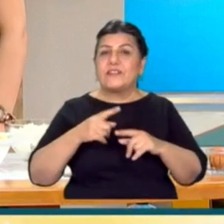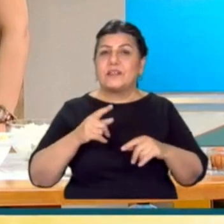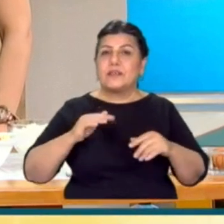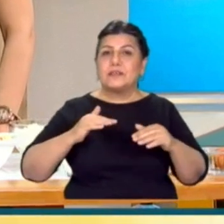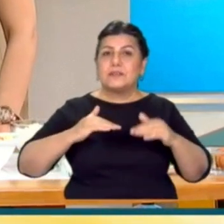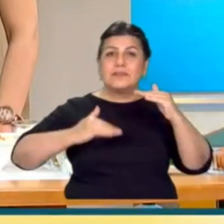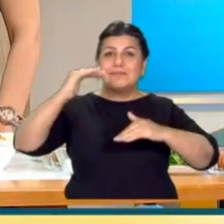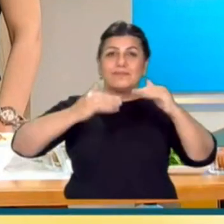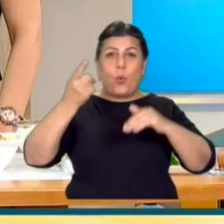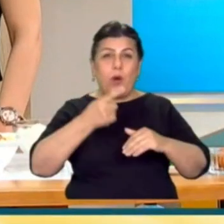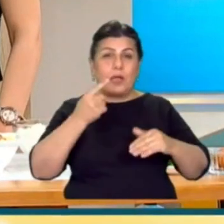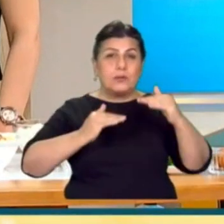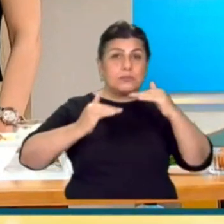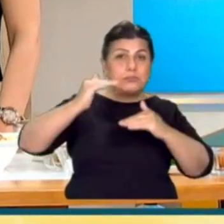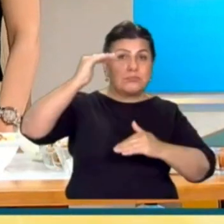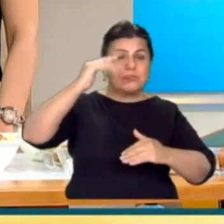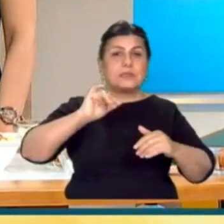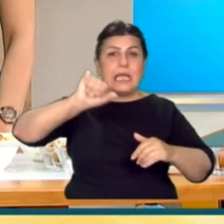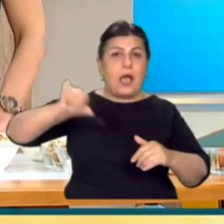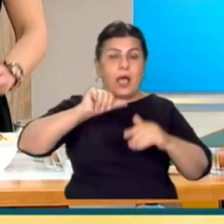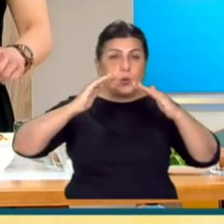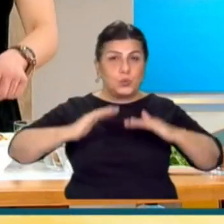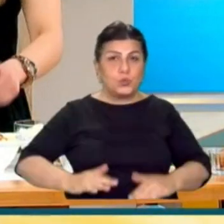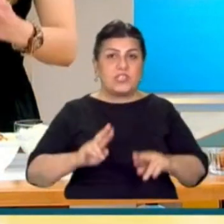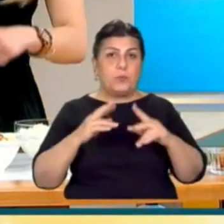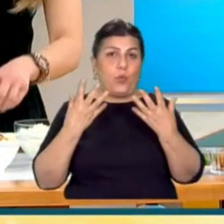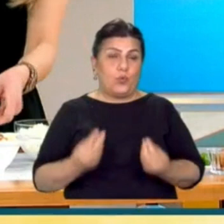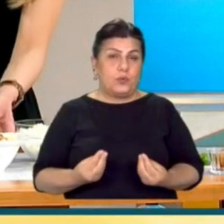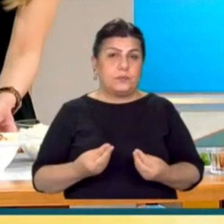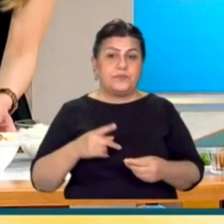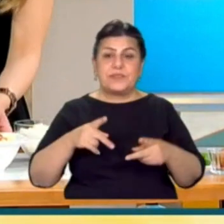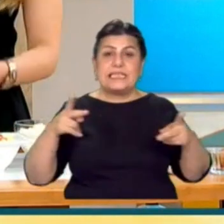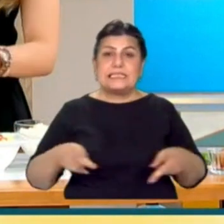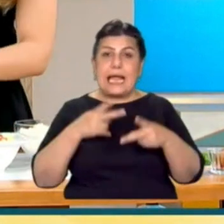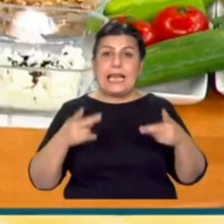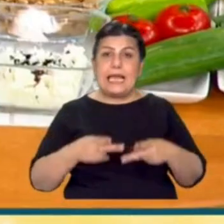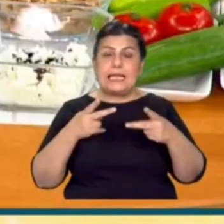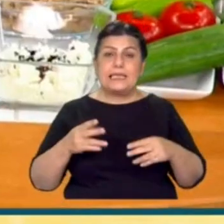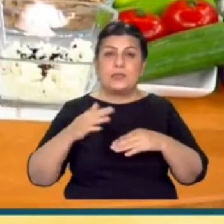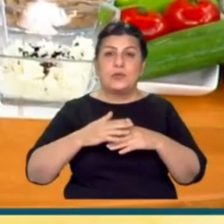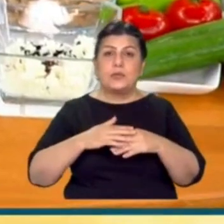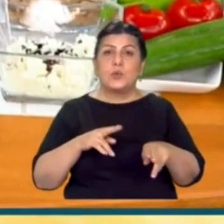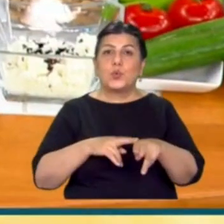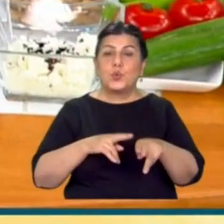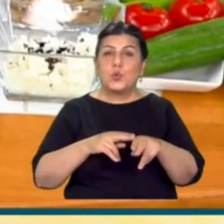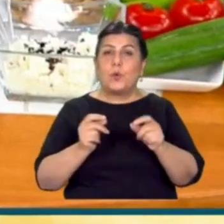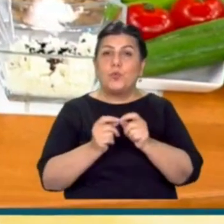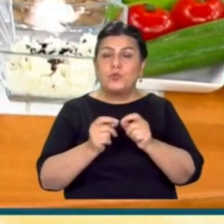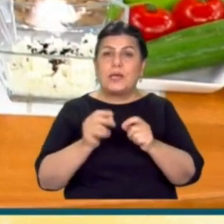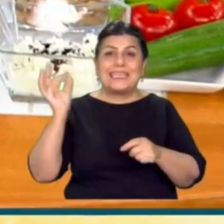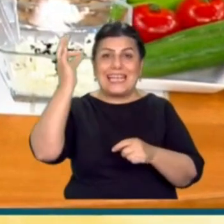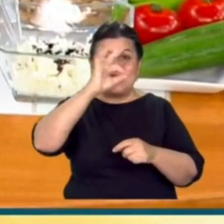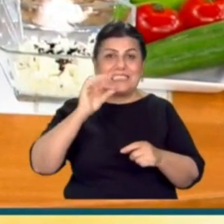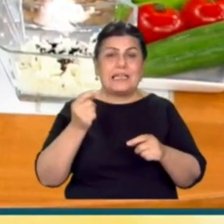kalorisini düşürmüş oluyoruz esasında. Onu da düşünmek lazım. Burada mesela salatamızın üzerine kuru buğday ve yeşil